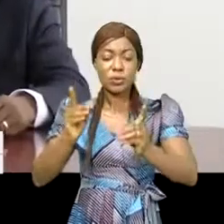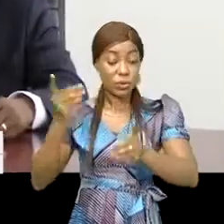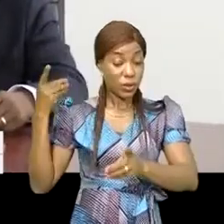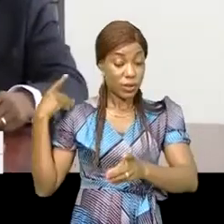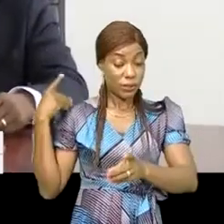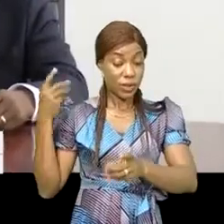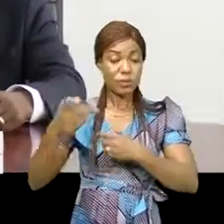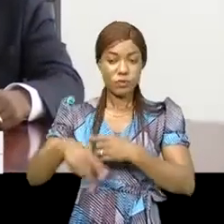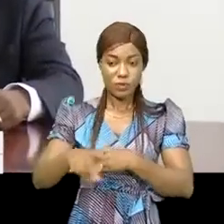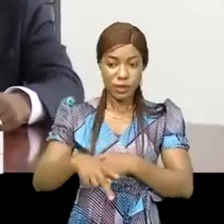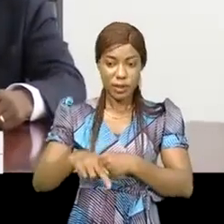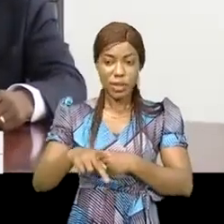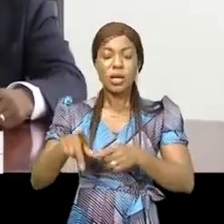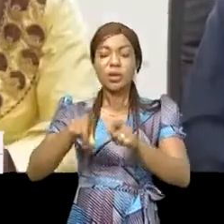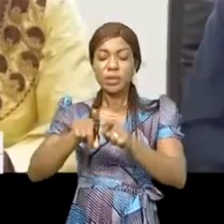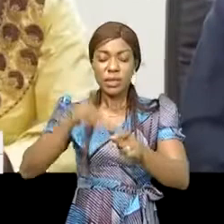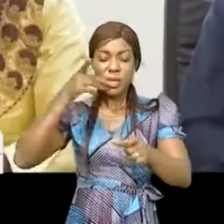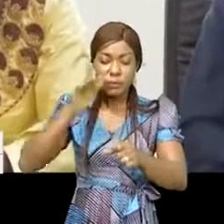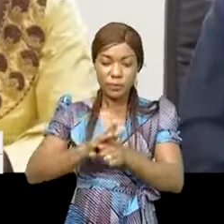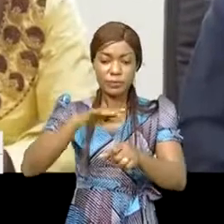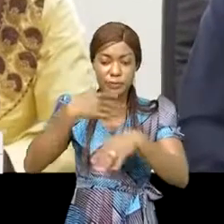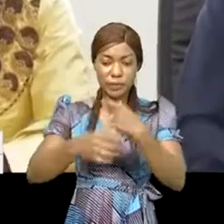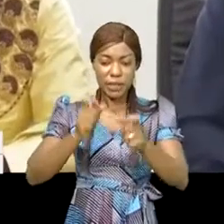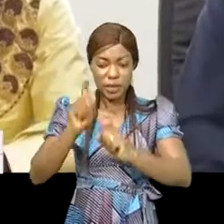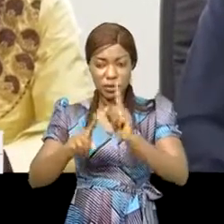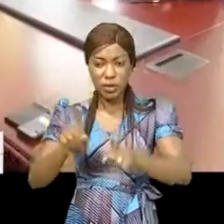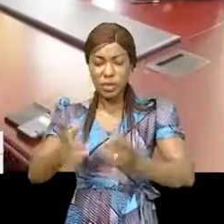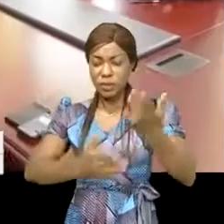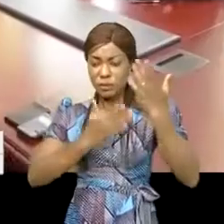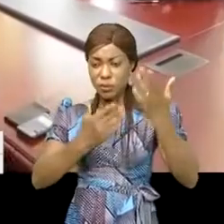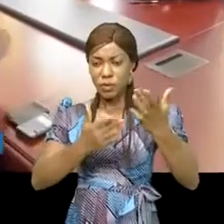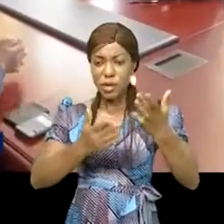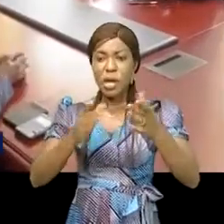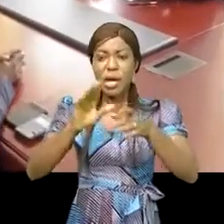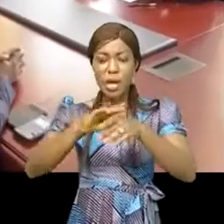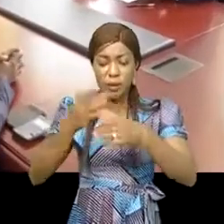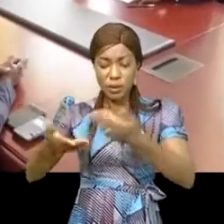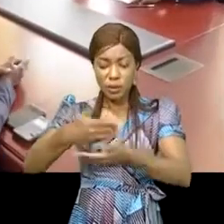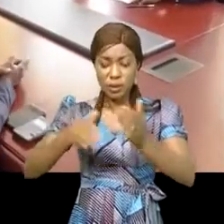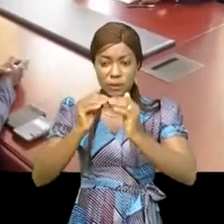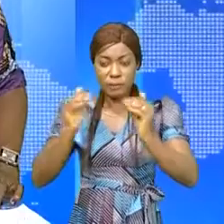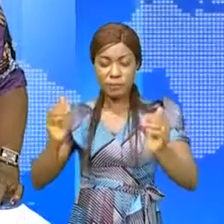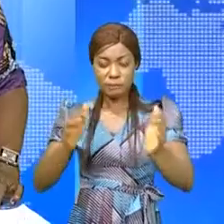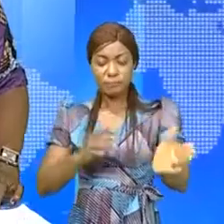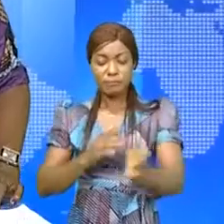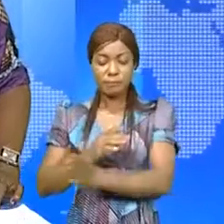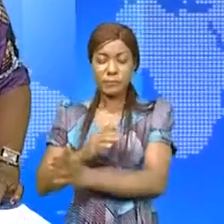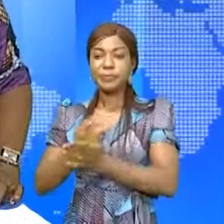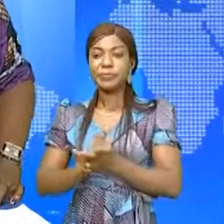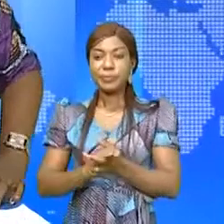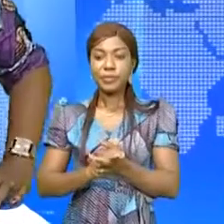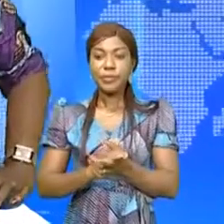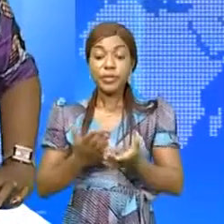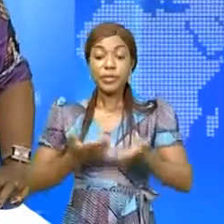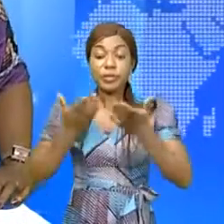Daniel Asselo Kito-Akoy a promis de faire de cette question une priorité afin de rétablir l'ordre. Je vous